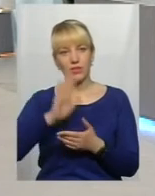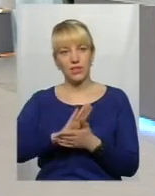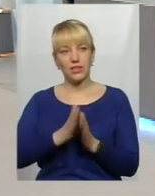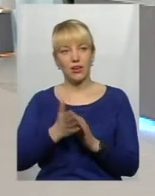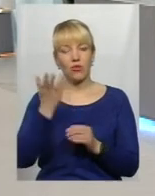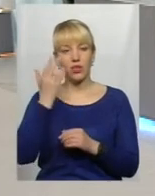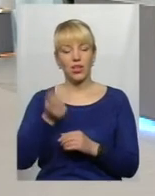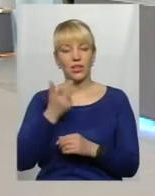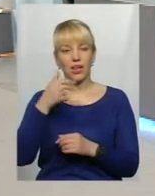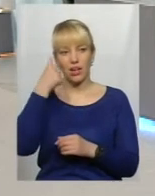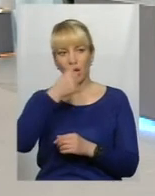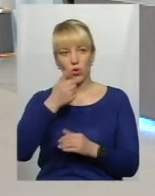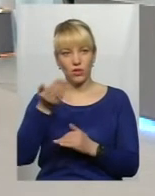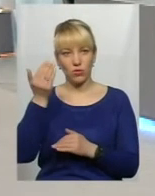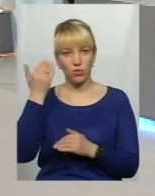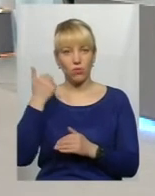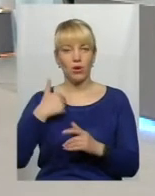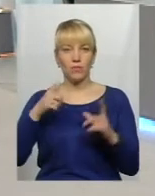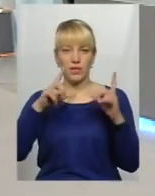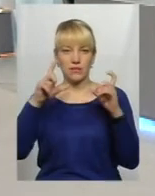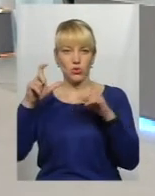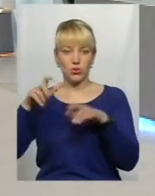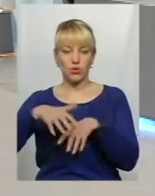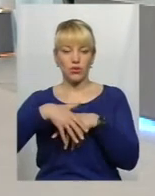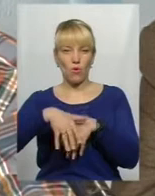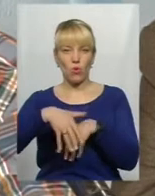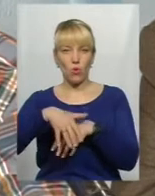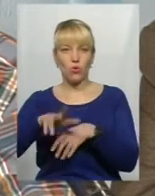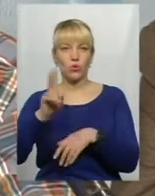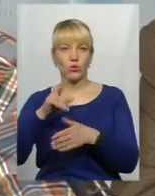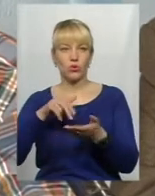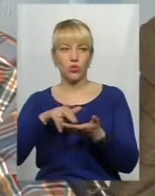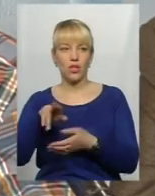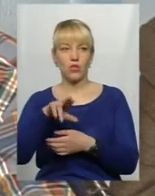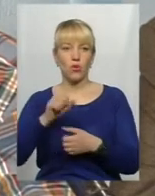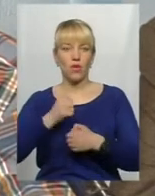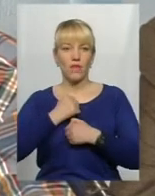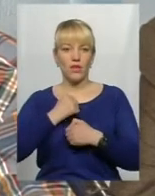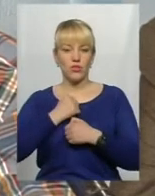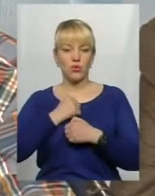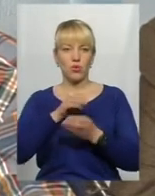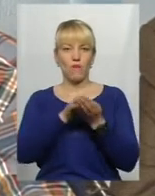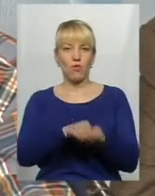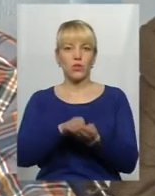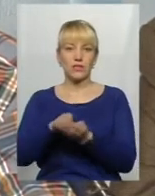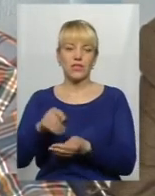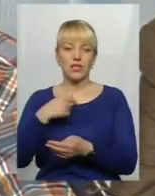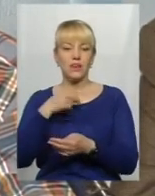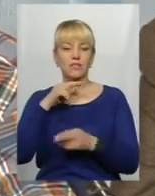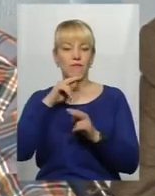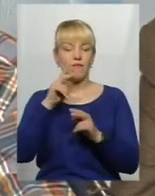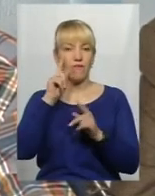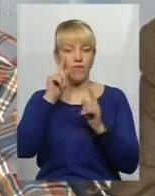кілька років тому, фотографуючи святкову колону, яка йшла до військового цвинтаря, я звернув увагу, що